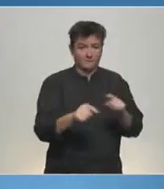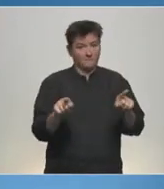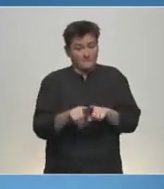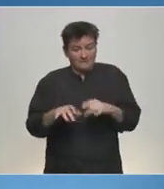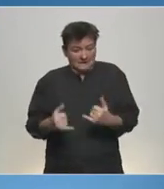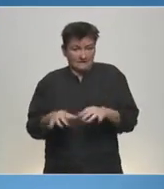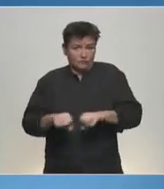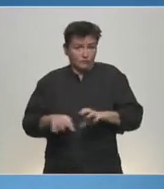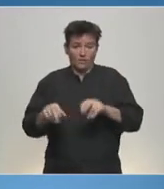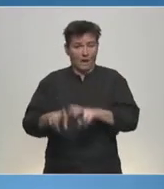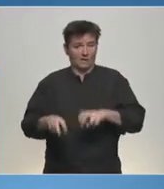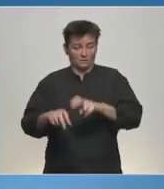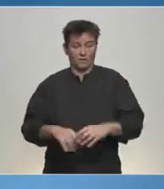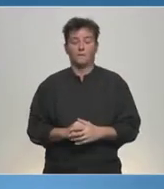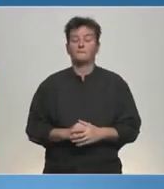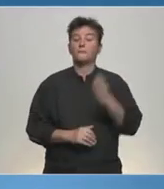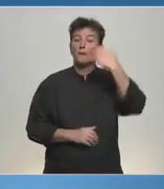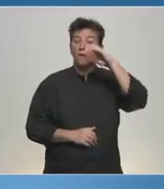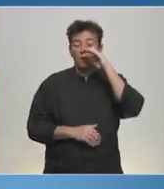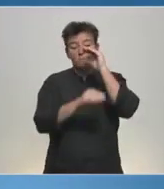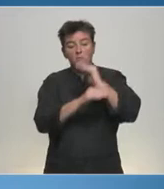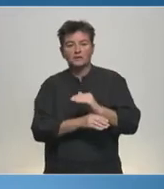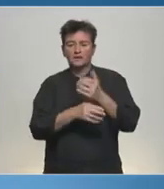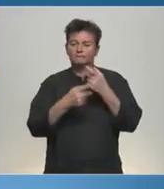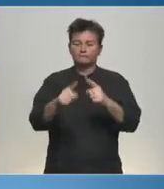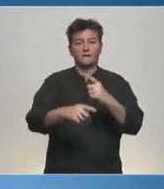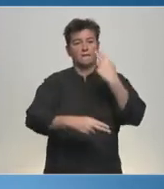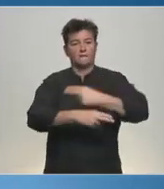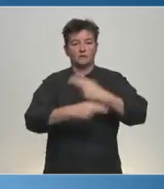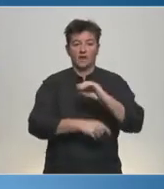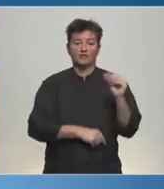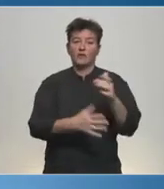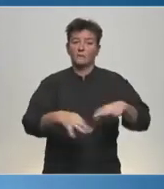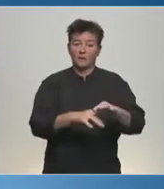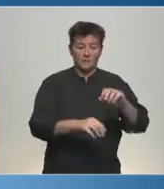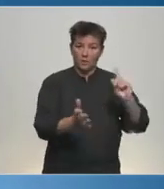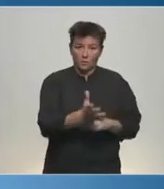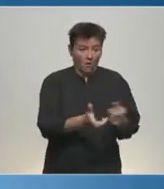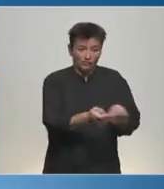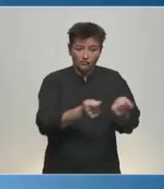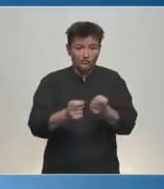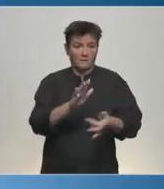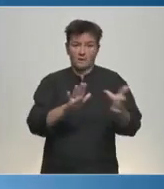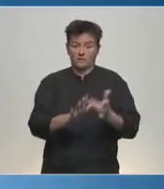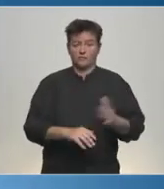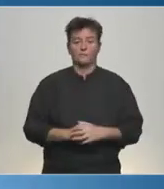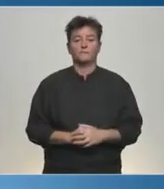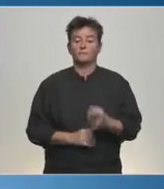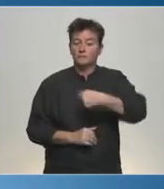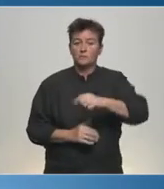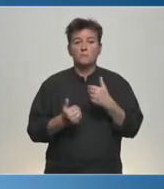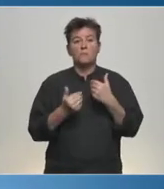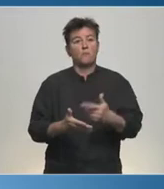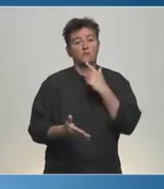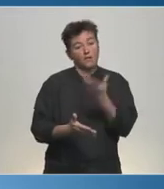nos propres producteurs et à nos agriculteurs. Une Europe qui défend ses frontières et garantit à chaque État la maîtrise de sa politique migratoire. Et ce